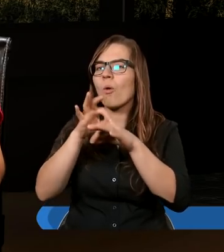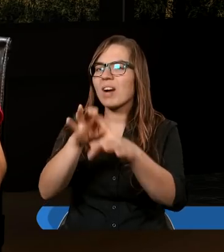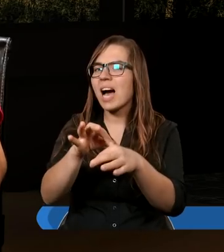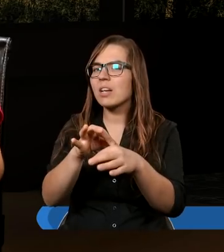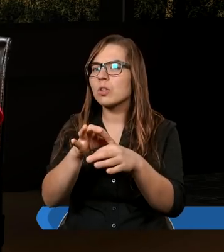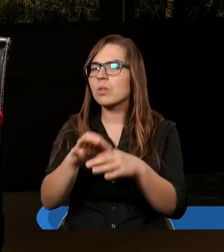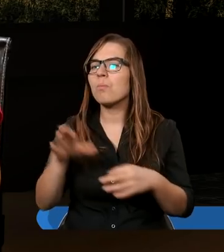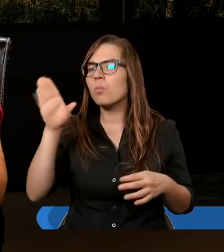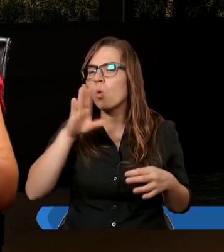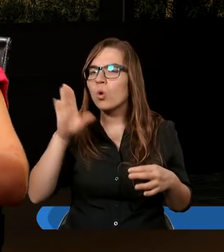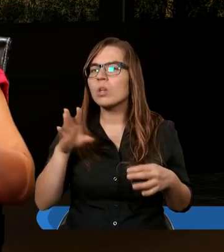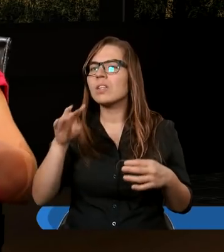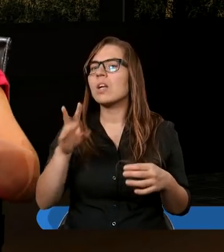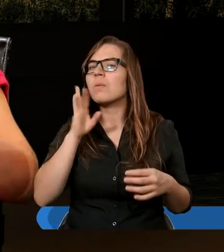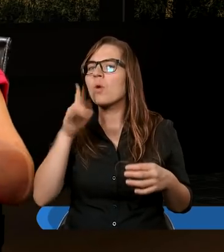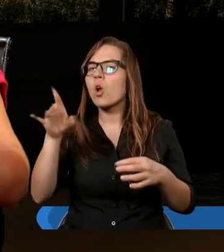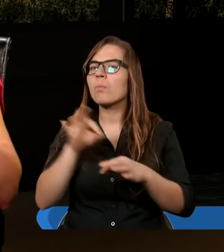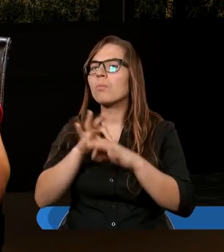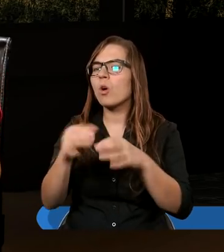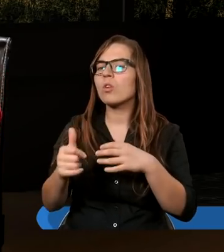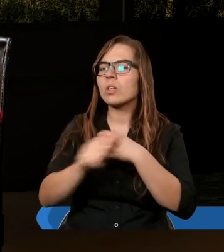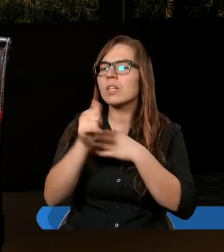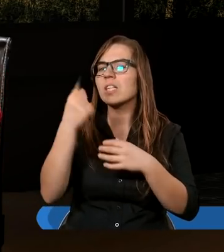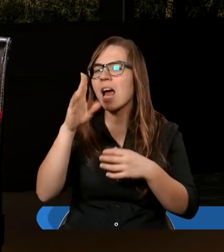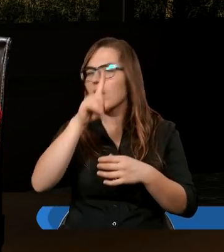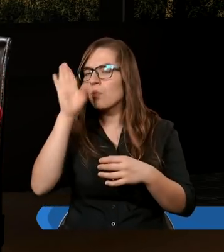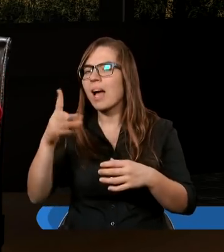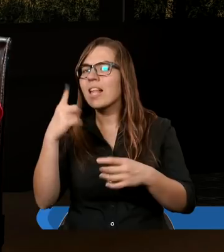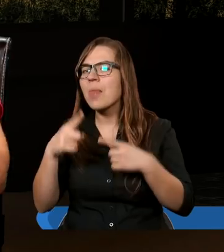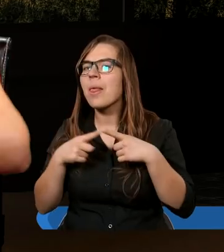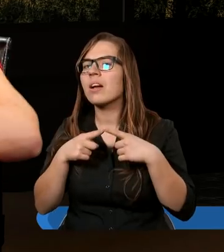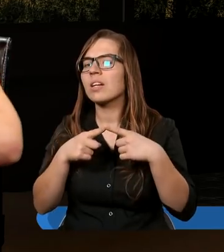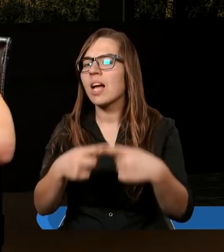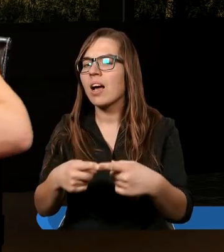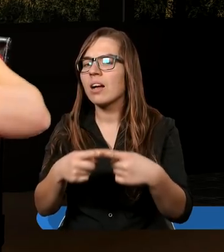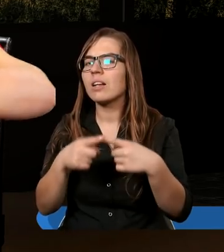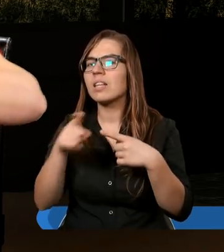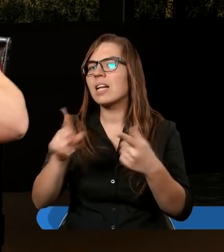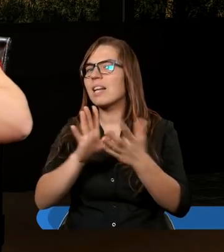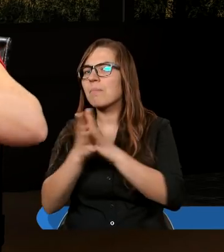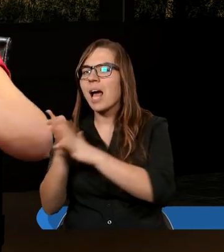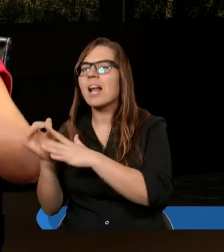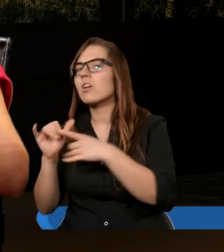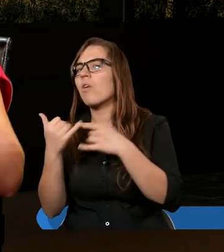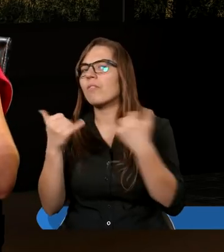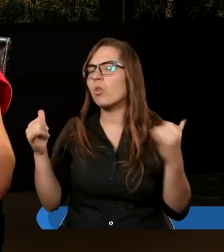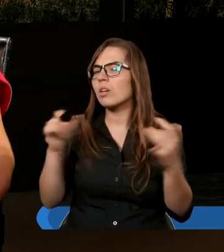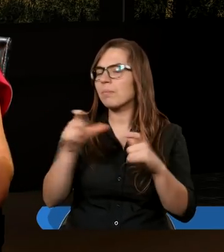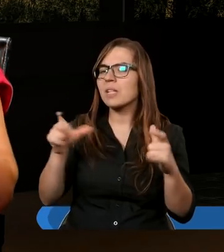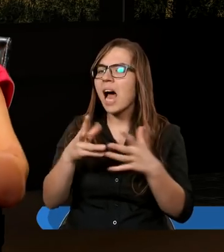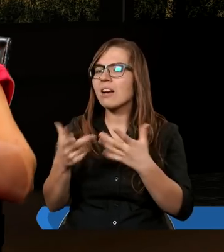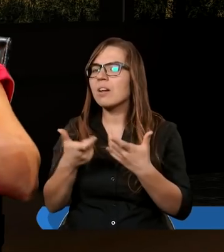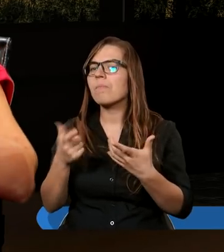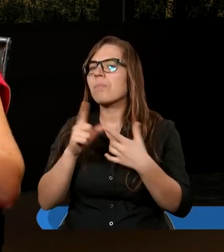Bóg. Że On powoduje, że ludzie mają jeden kierunek i tam zmiany są w różny sposób w każdym,